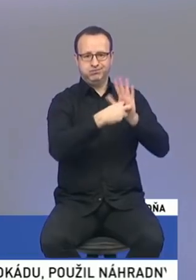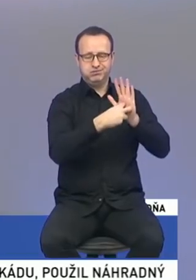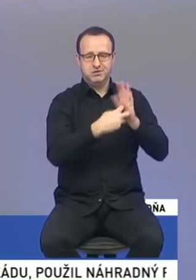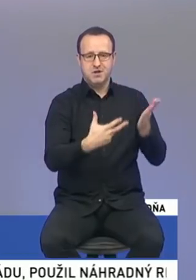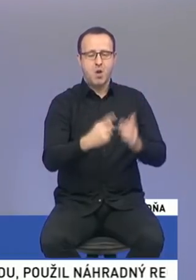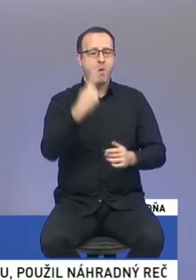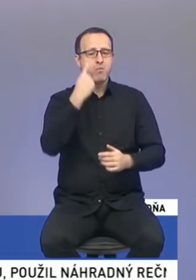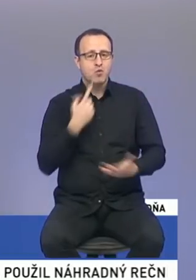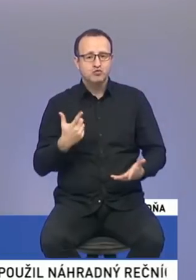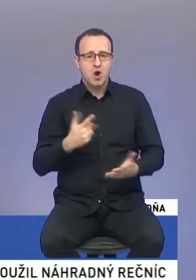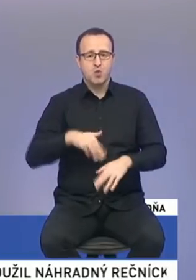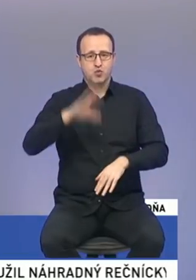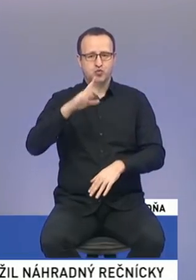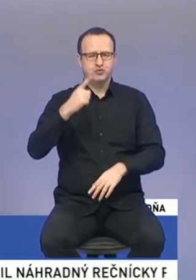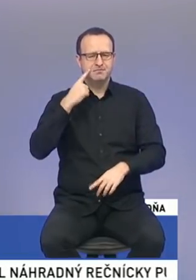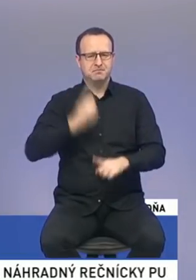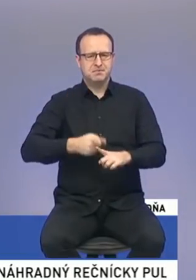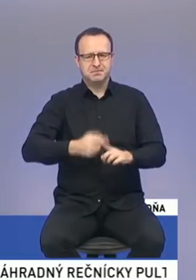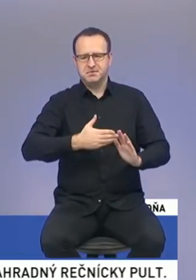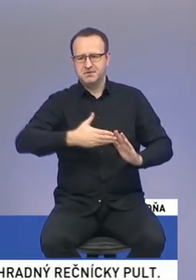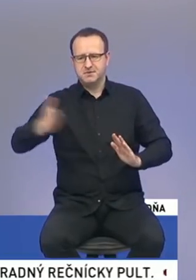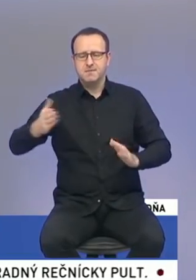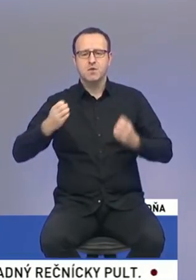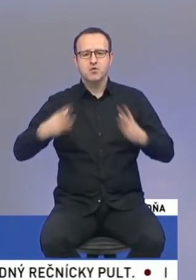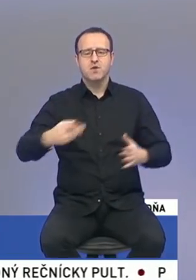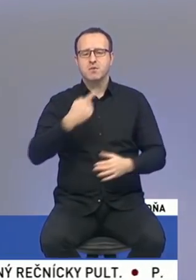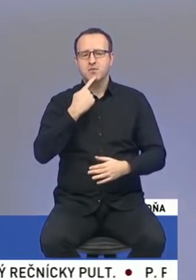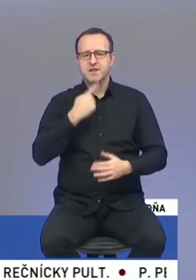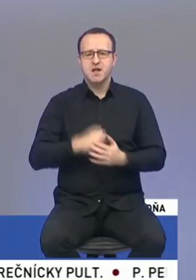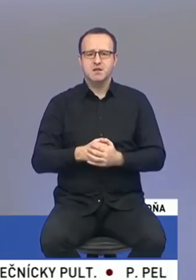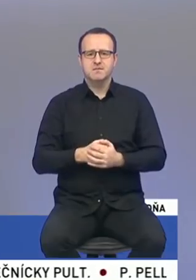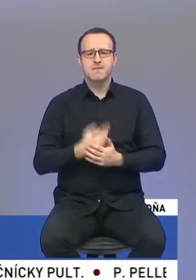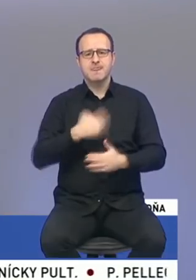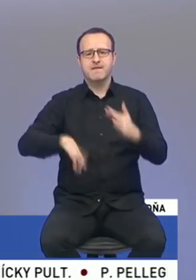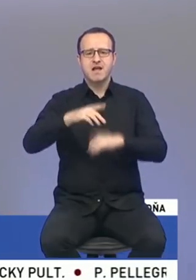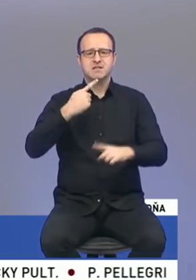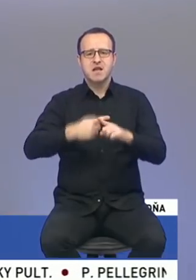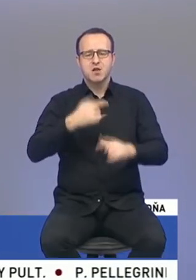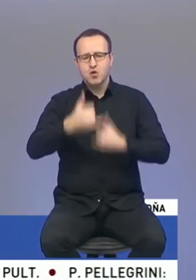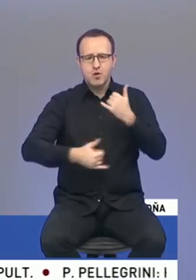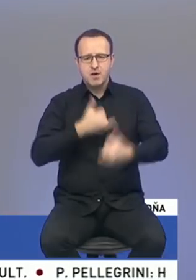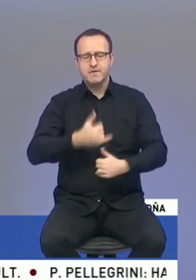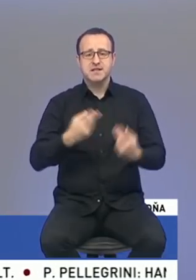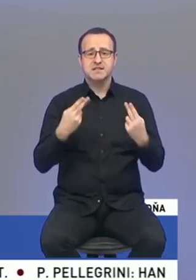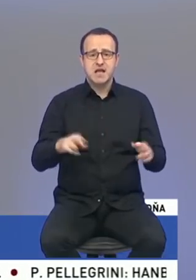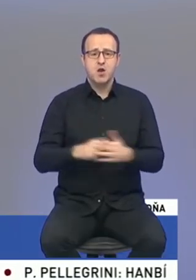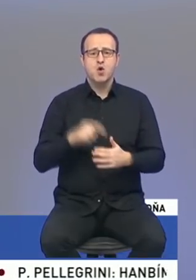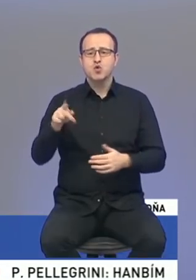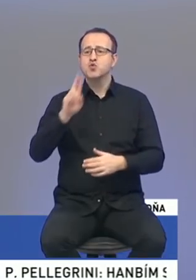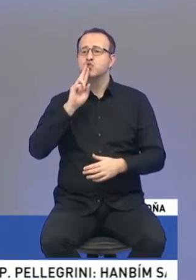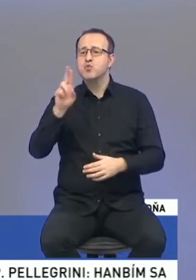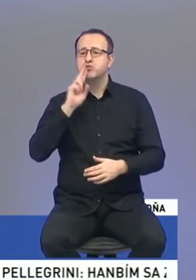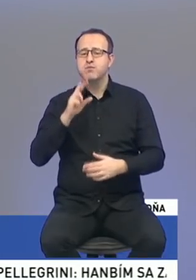Bohužiaľ, už viackrát, dovolím si povedať, viackrát, alebo teda opakovane, sa stalo to, že to, čo slúbili,